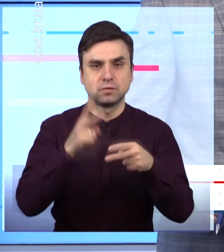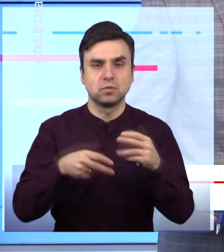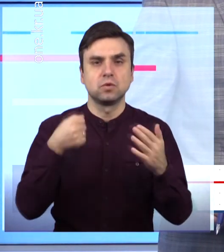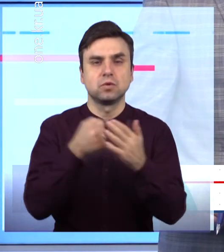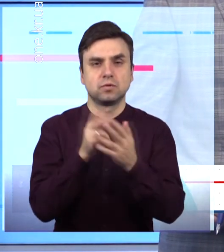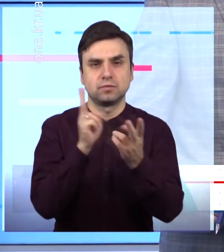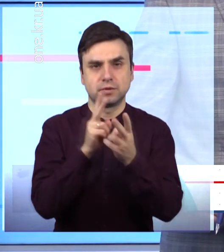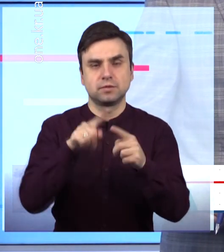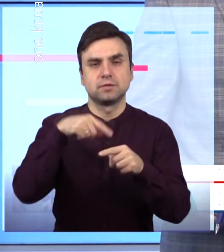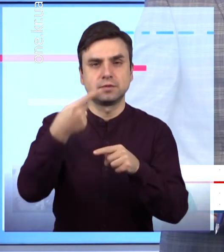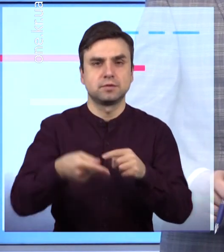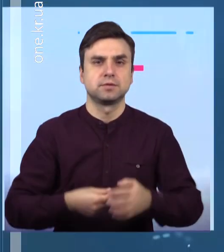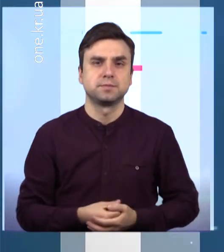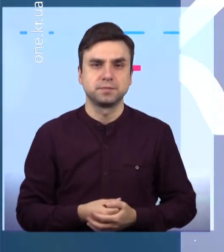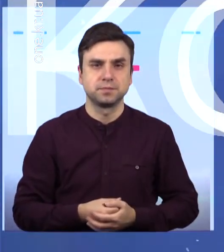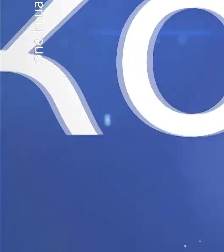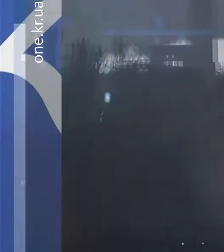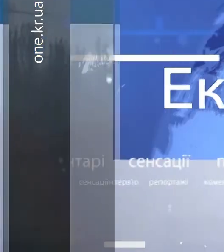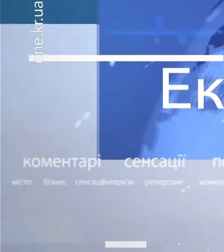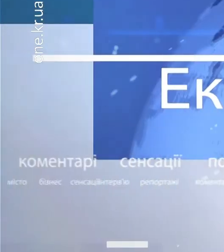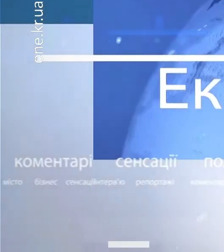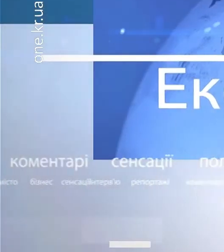зустрічі на Першому міському Дякую